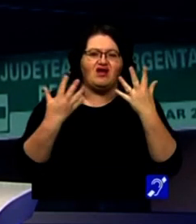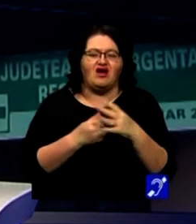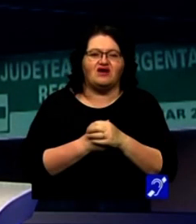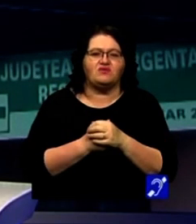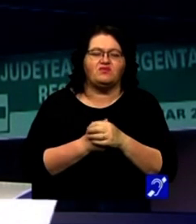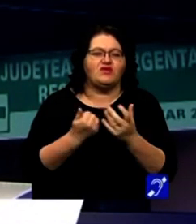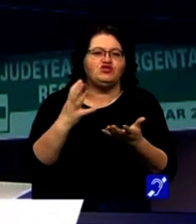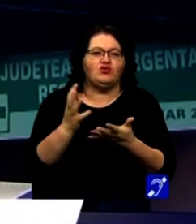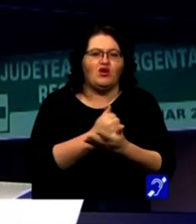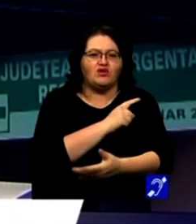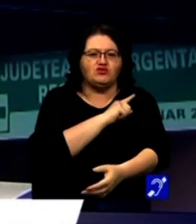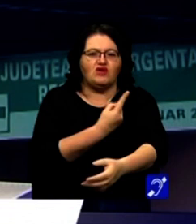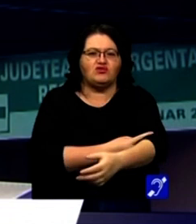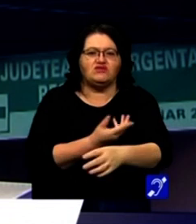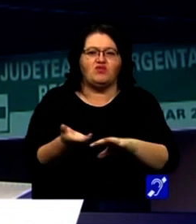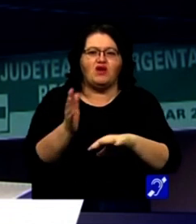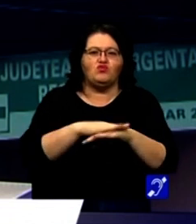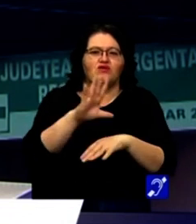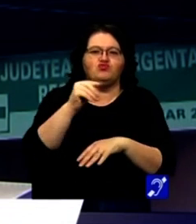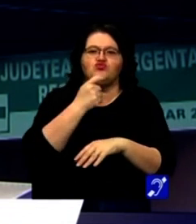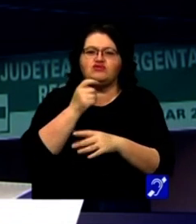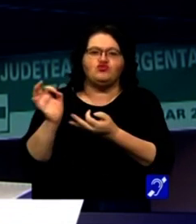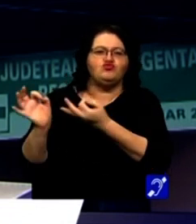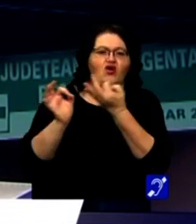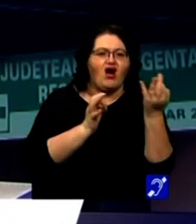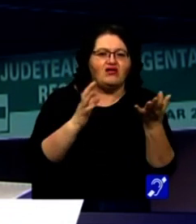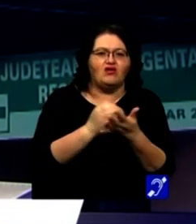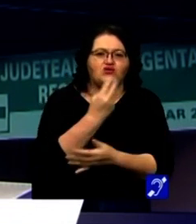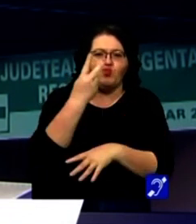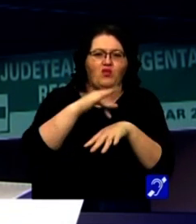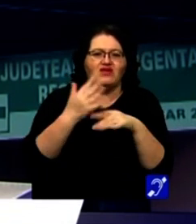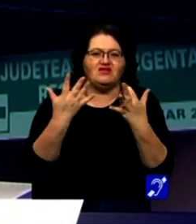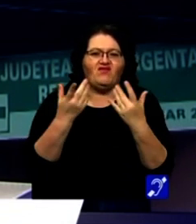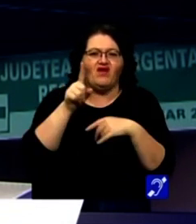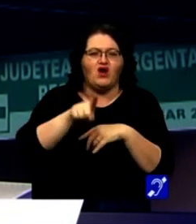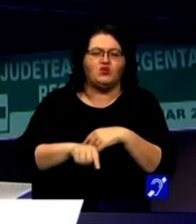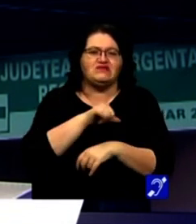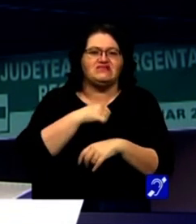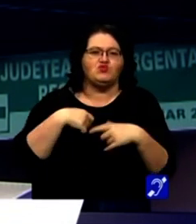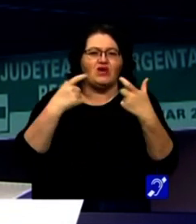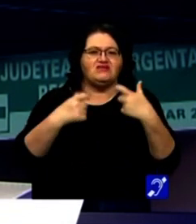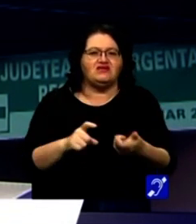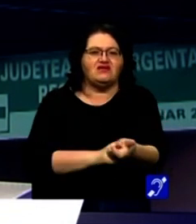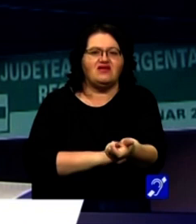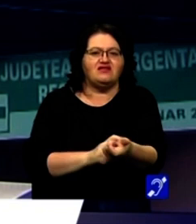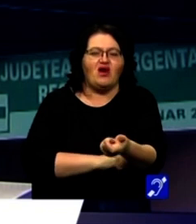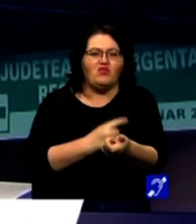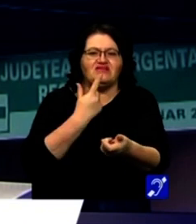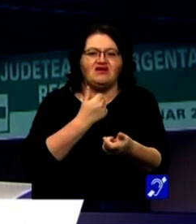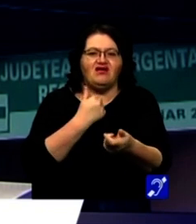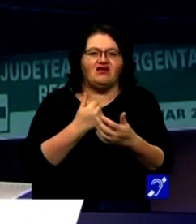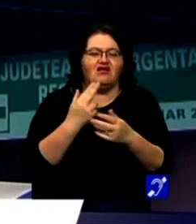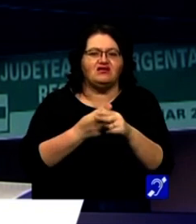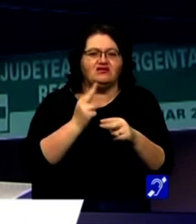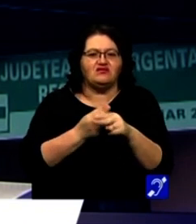Ce n-au reușit autoritățile în peste 50 de ani, au reușit doi medici în câteva luni. Singura secție de diabet, zaharat, nutriție